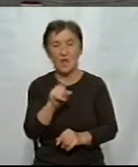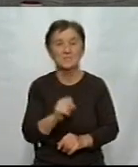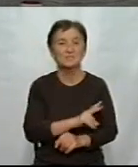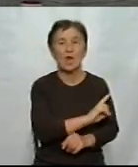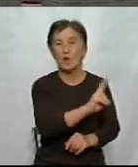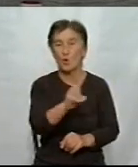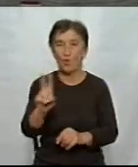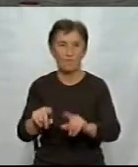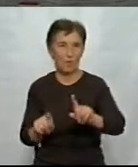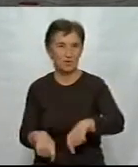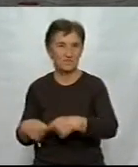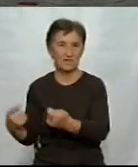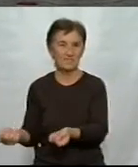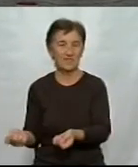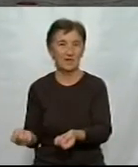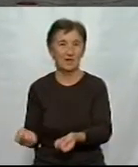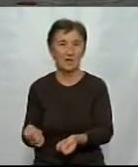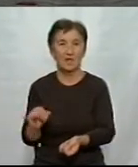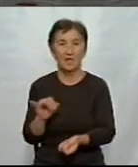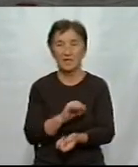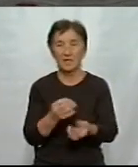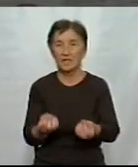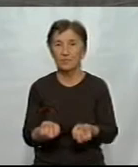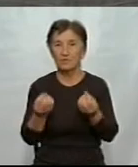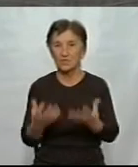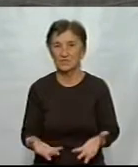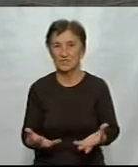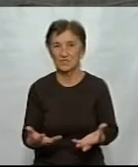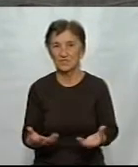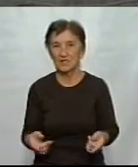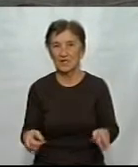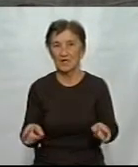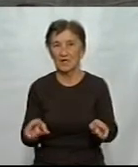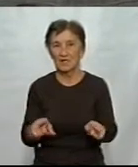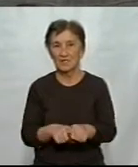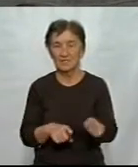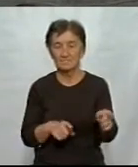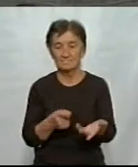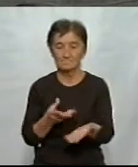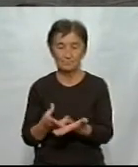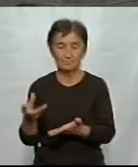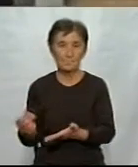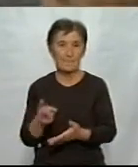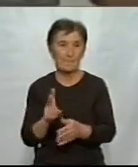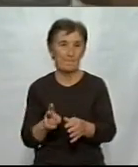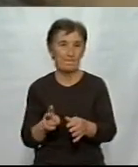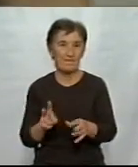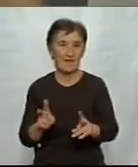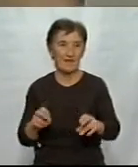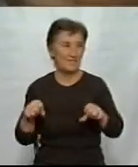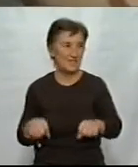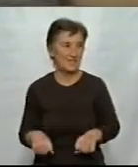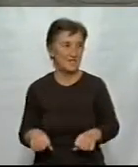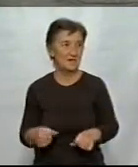галочку у бюлетені. І їм простіше роздати такі подарунки, і це фактична плата за доступ до влади. Ось таким